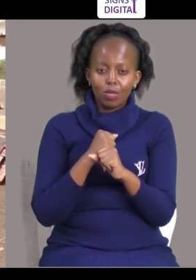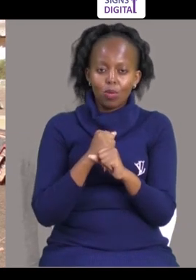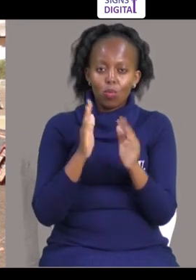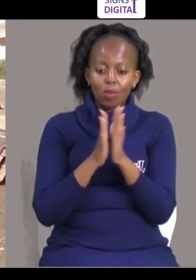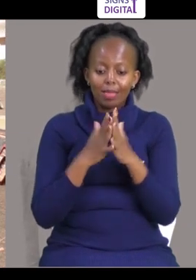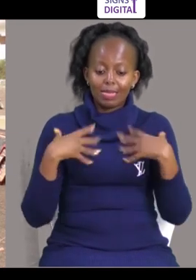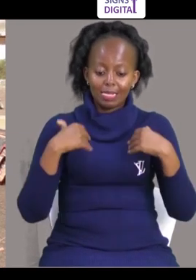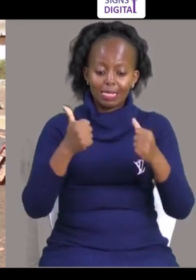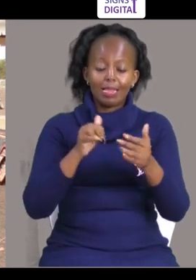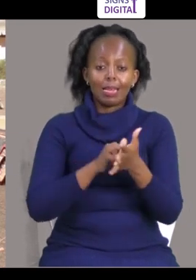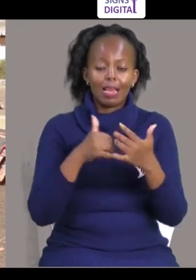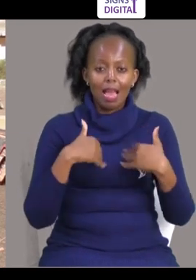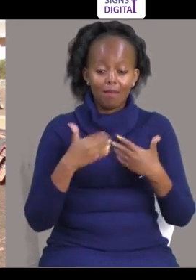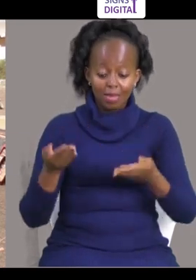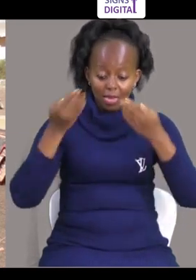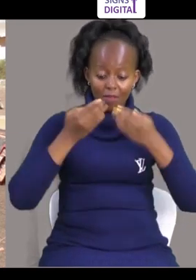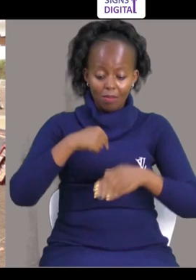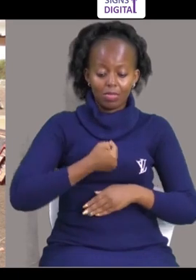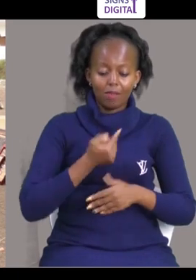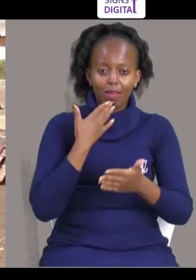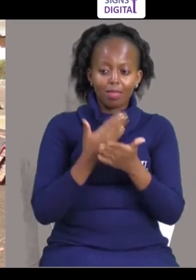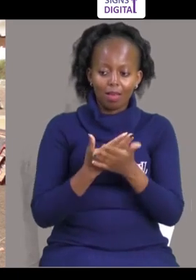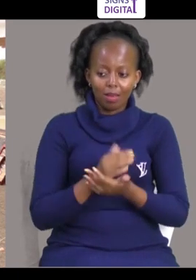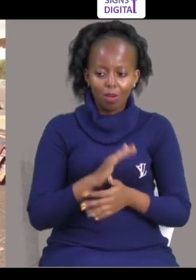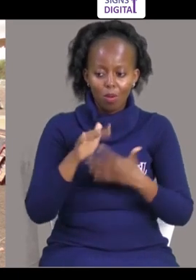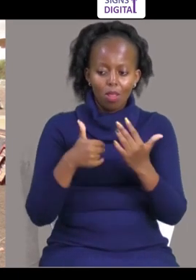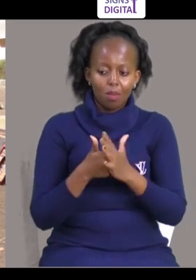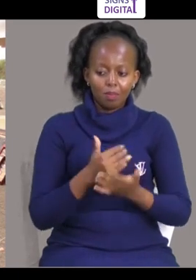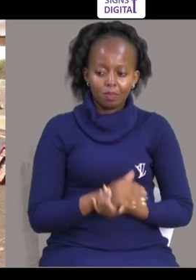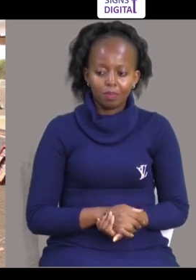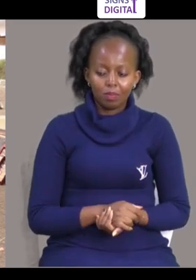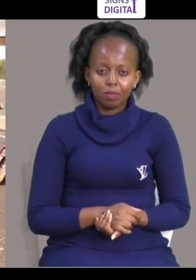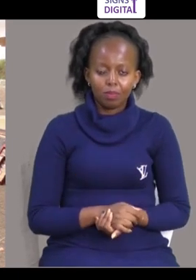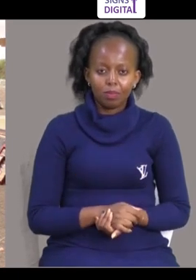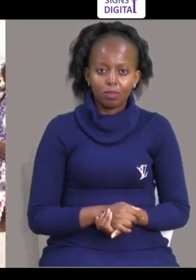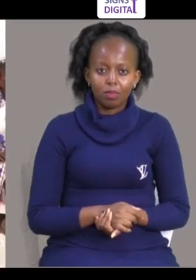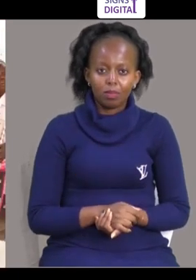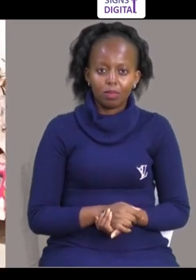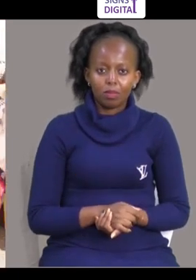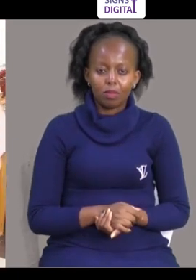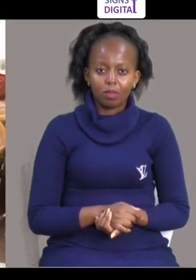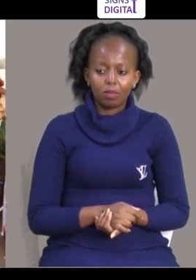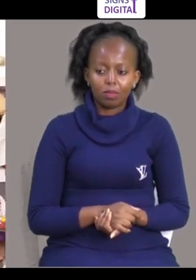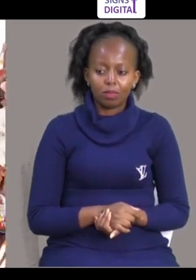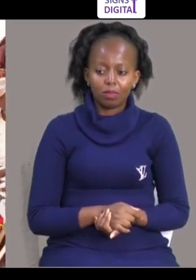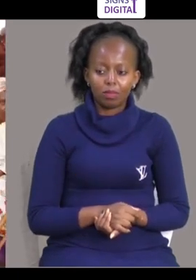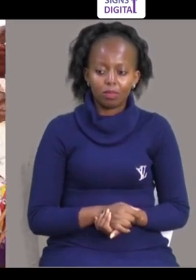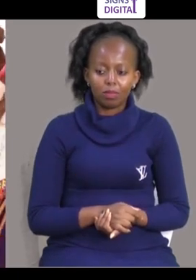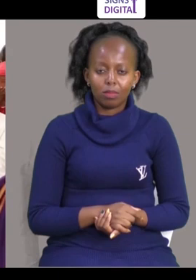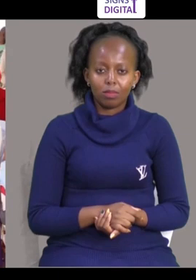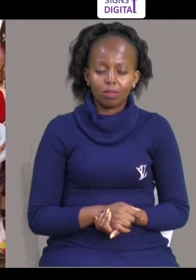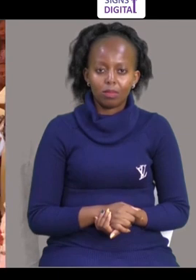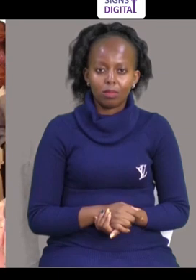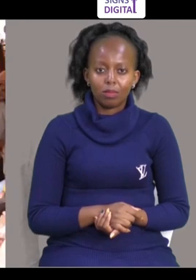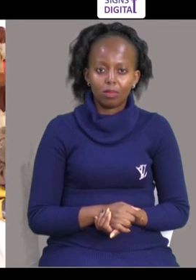kazi, kwa hile vufu mwenye china li batia. I thank you Mimi